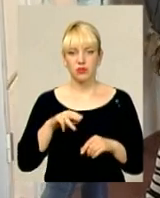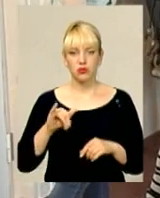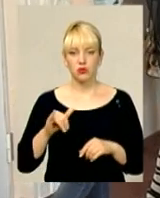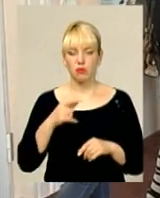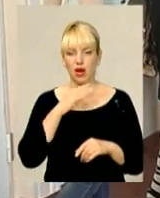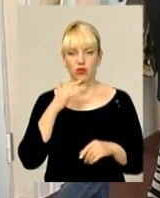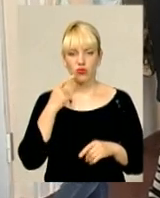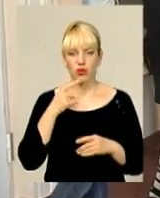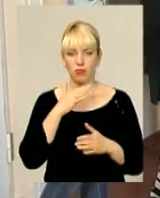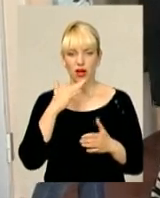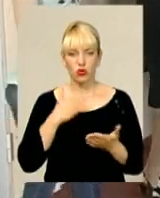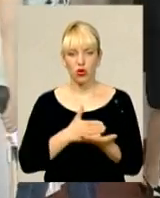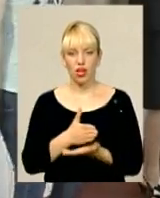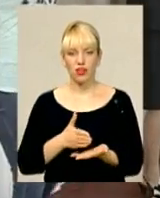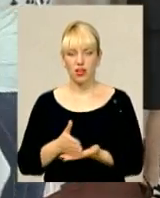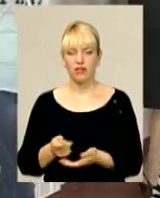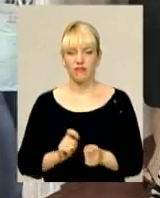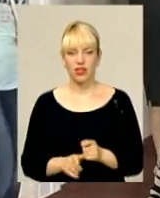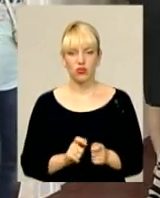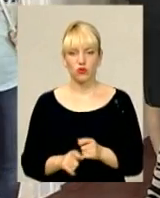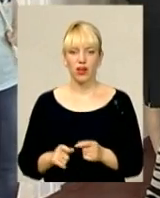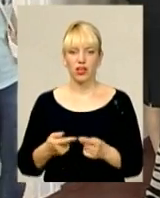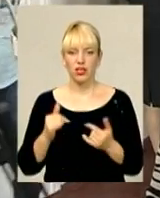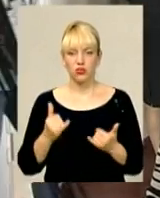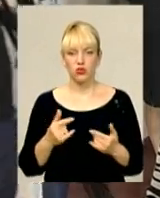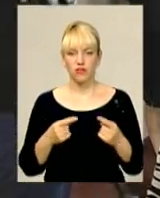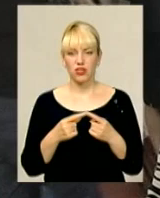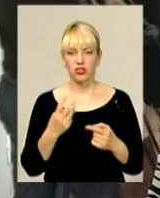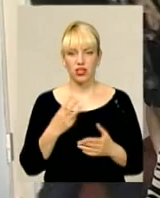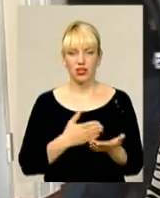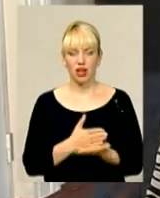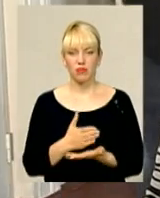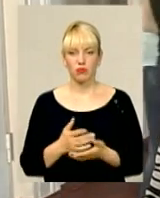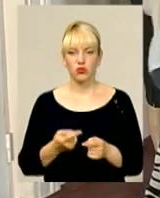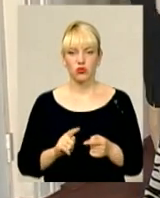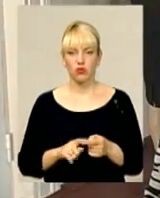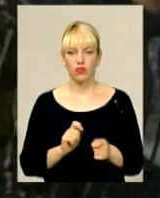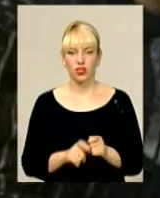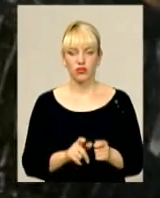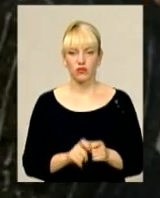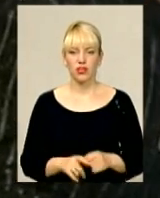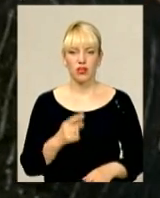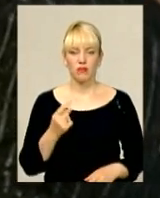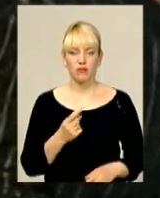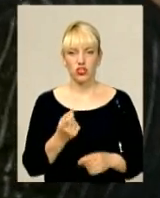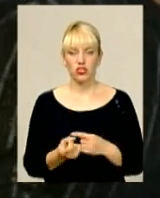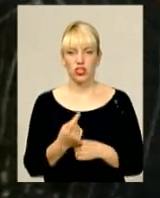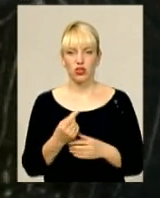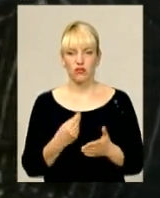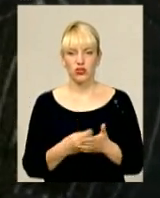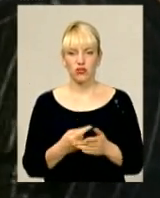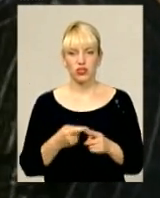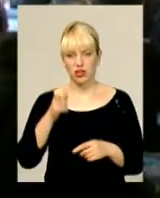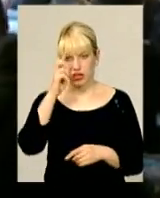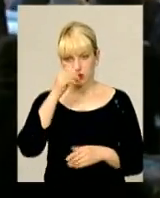багатоканальне фінансування. І сьогодні визначилось три напрямки цього фінансування. І перше джерело фінансування –